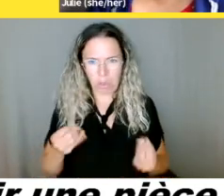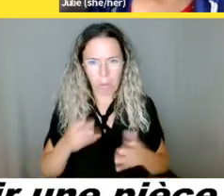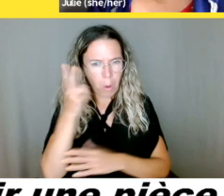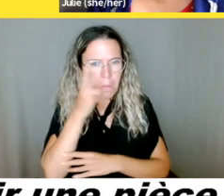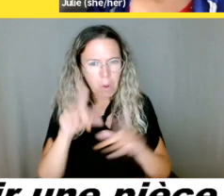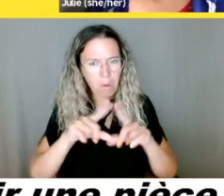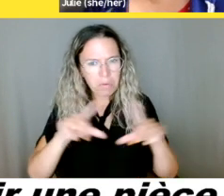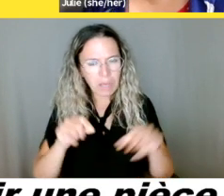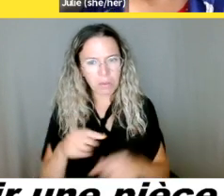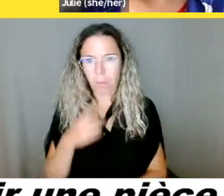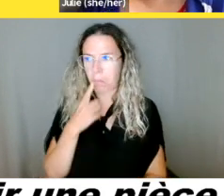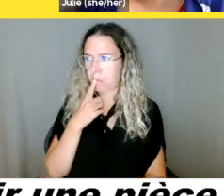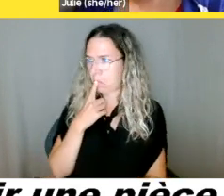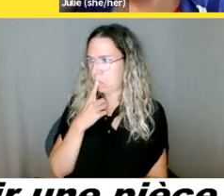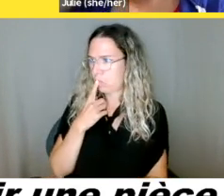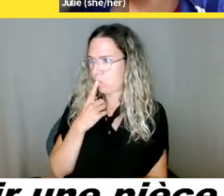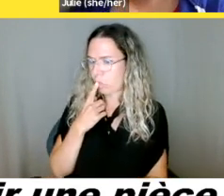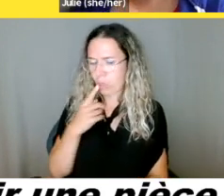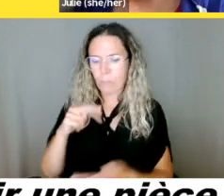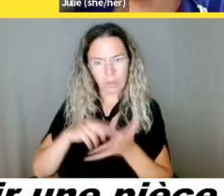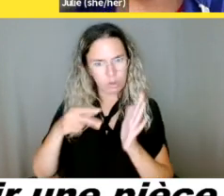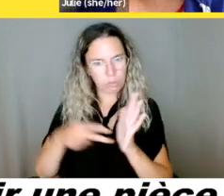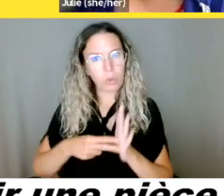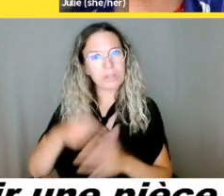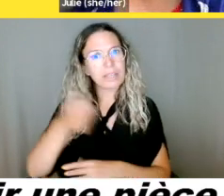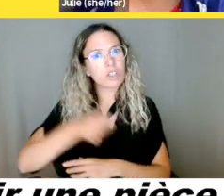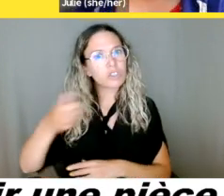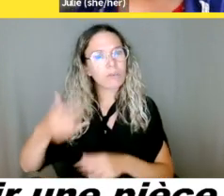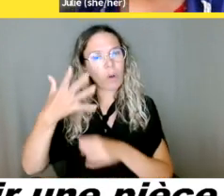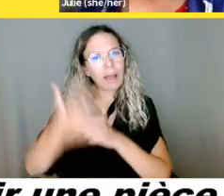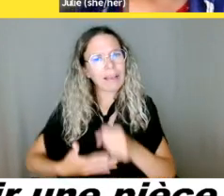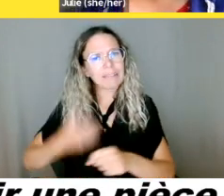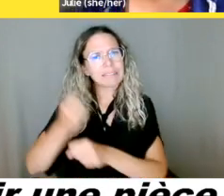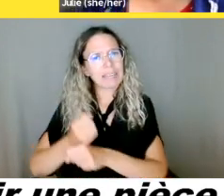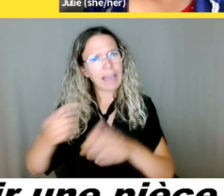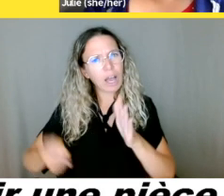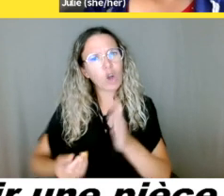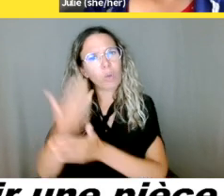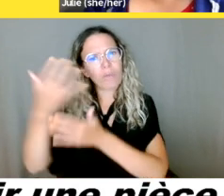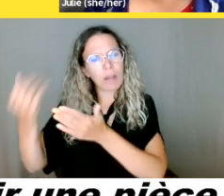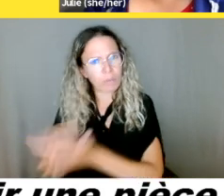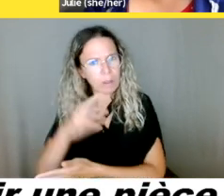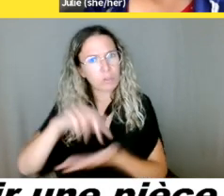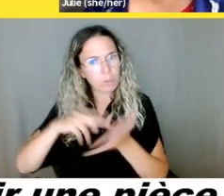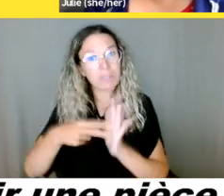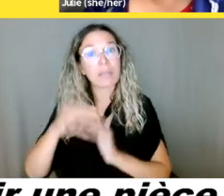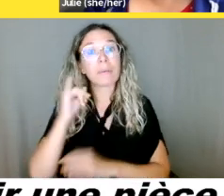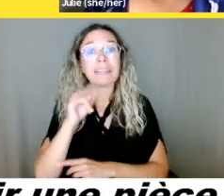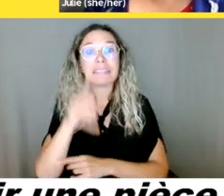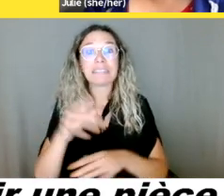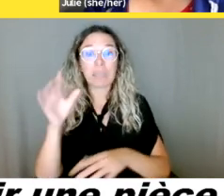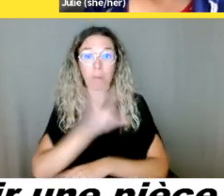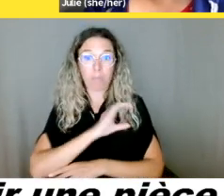renouvellement parce que si jamais vous vous êtes arrêté par un policier, policière, c'est ça qu'on va vous demander pour